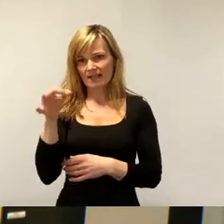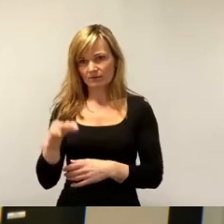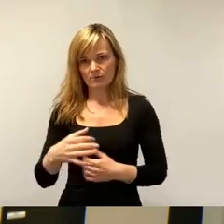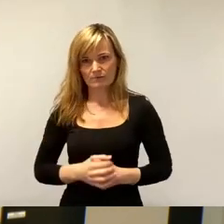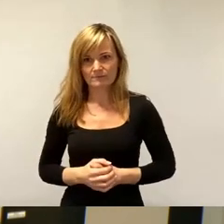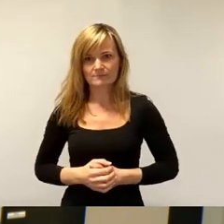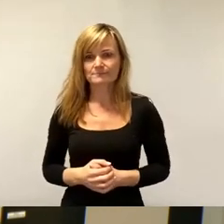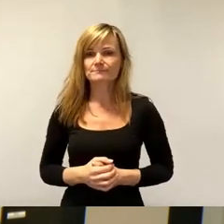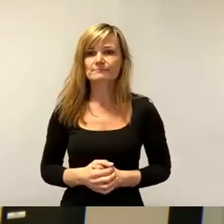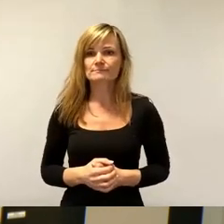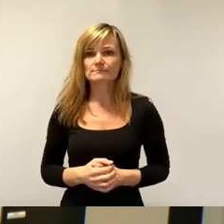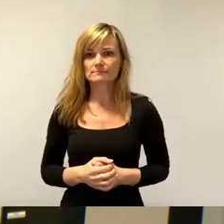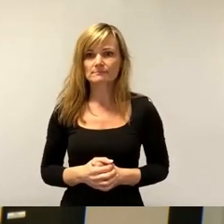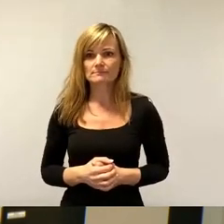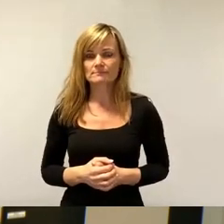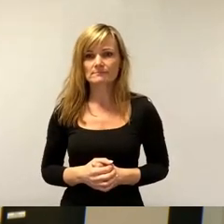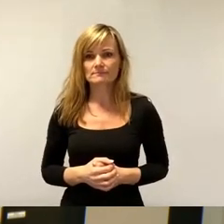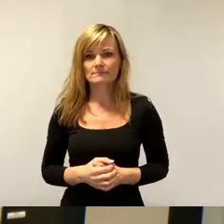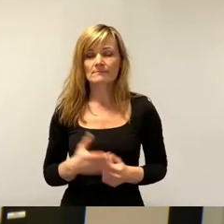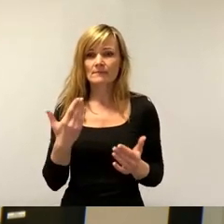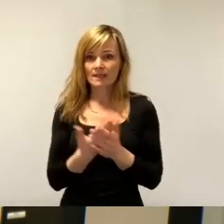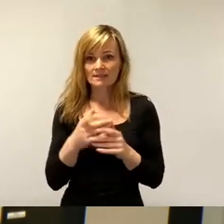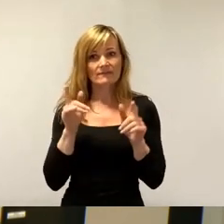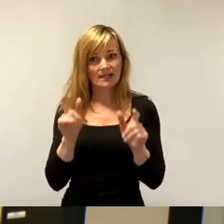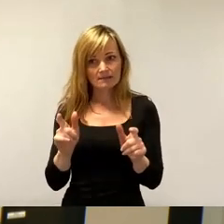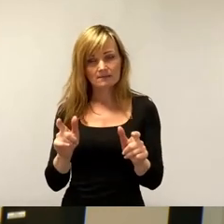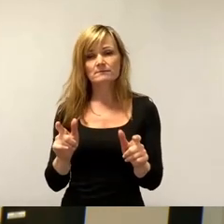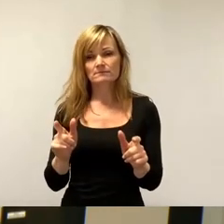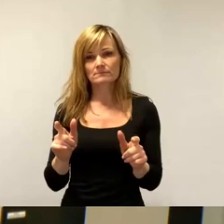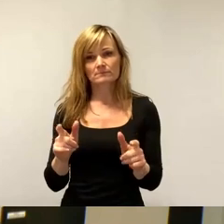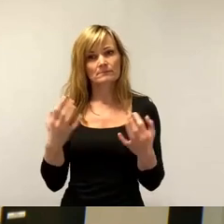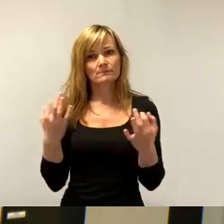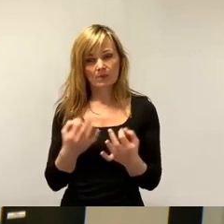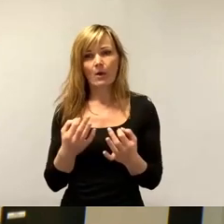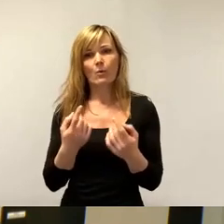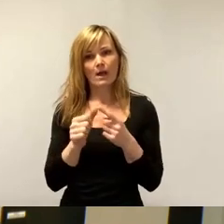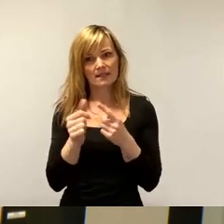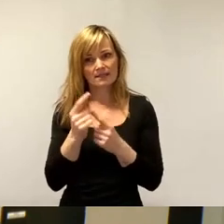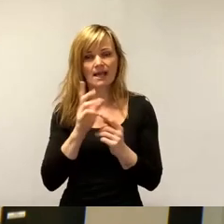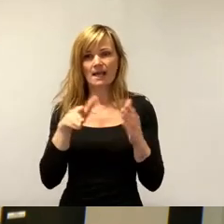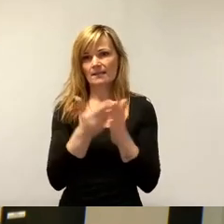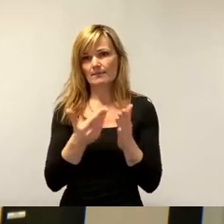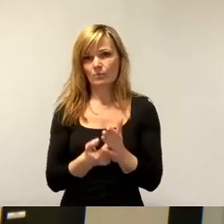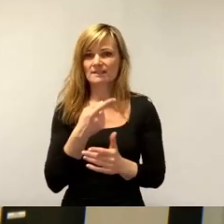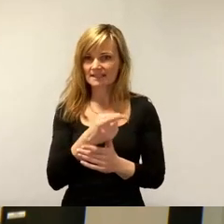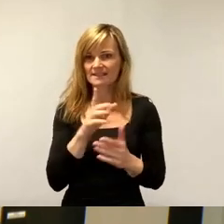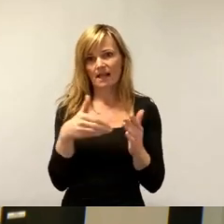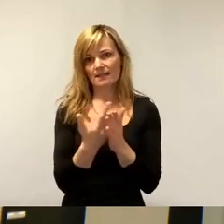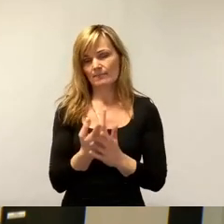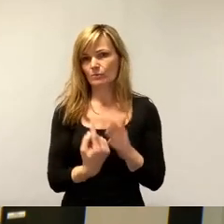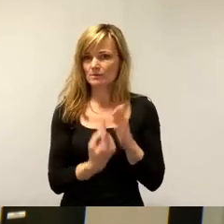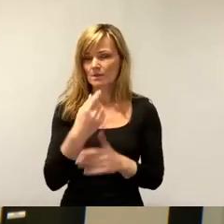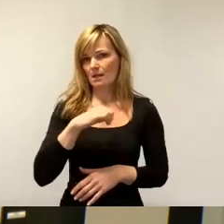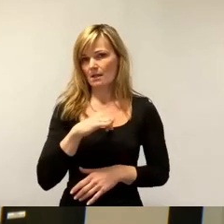Wenn wir das verhindern wollen, dann brauchen wir andere Angebote und die müssen effektiv sein und attraktiv. Das heißt effektiv,